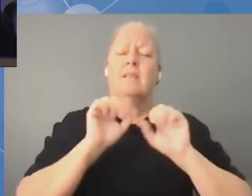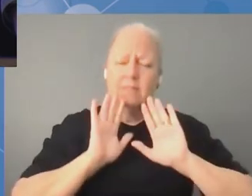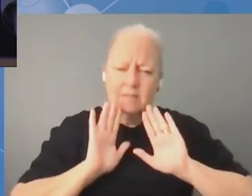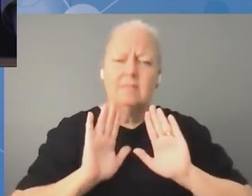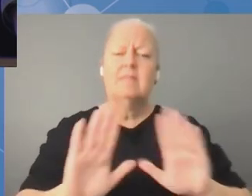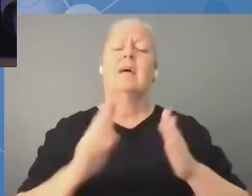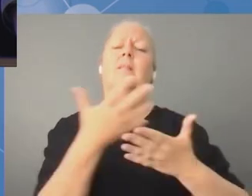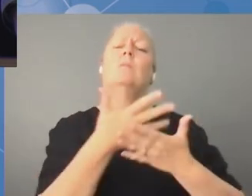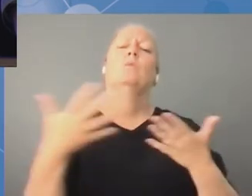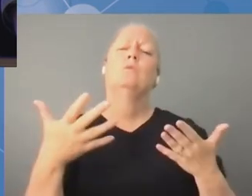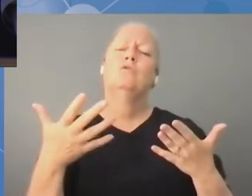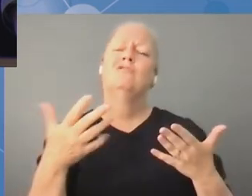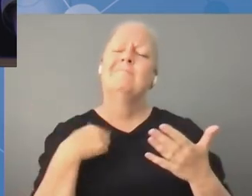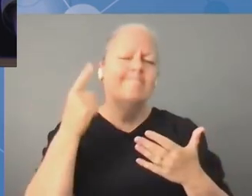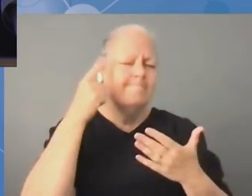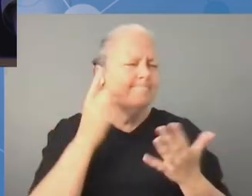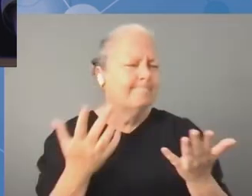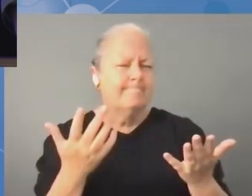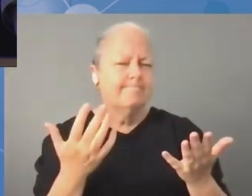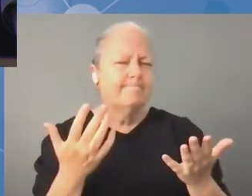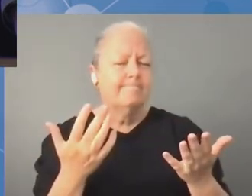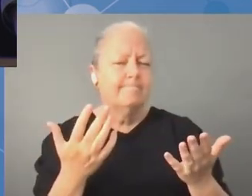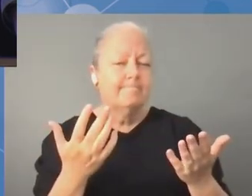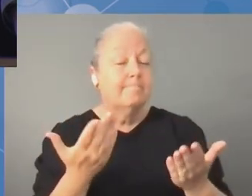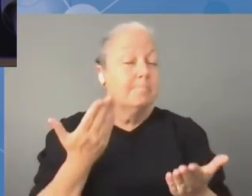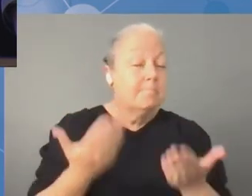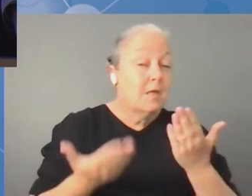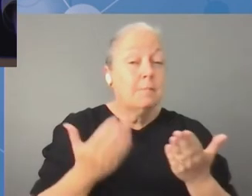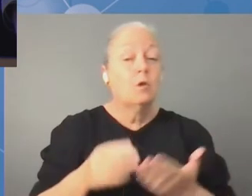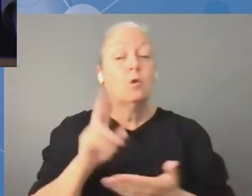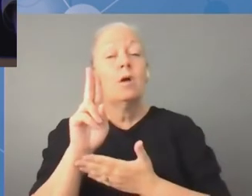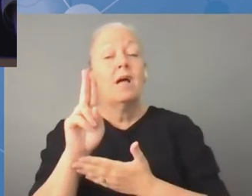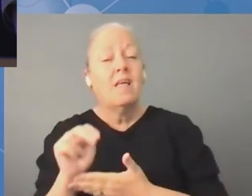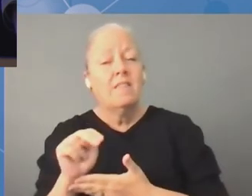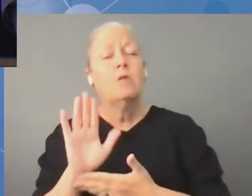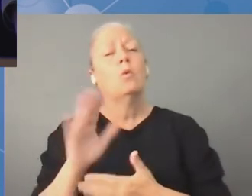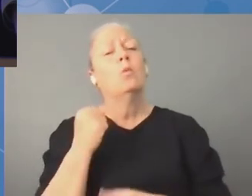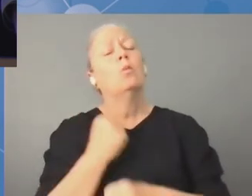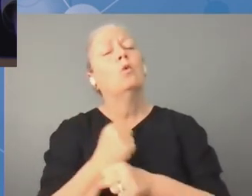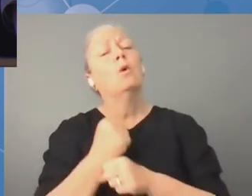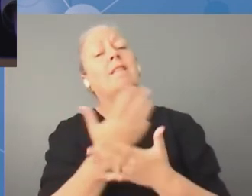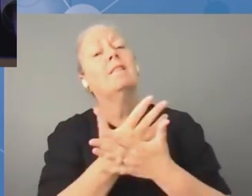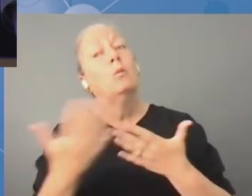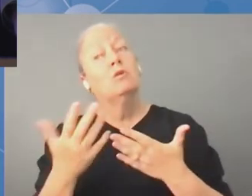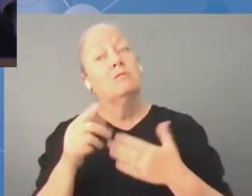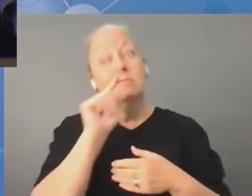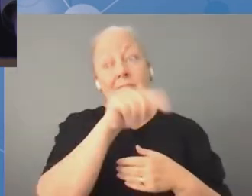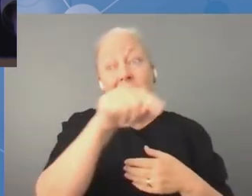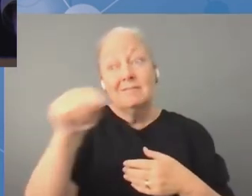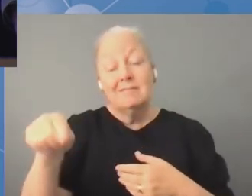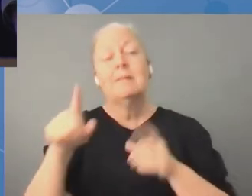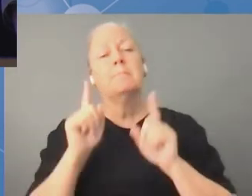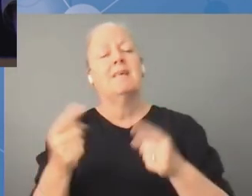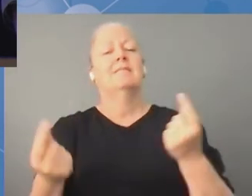języki robocze ONZ będą wszystkie używane w ramach IGF. Niestety, podczas tego